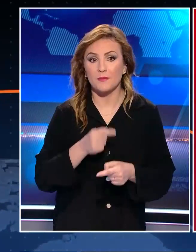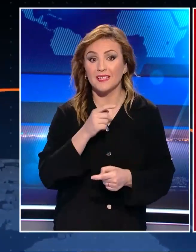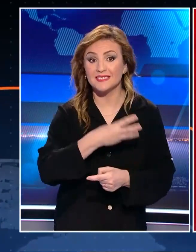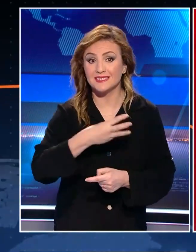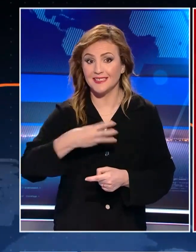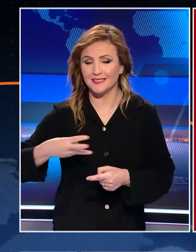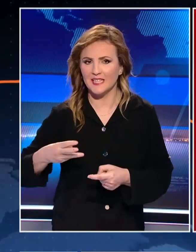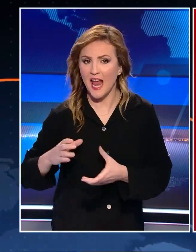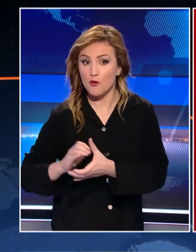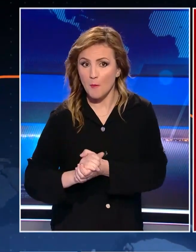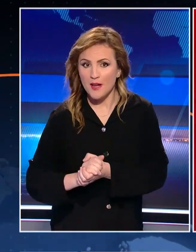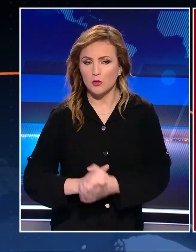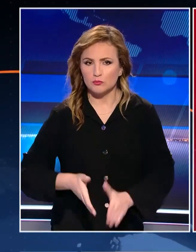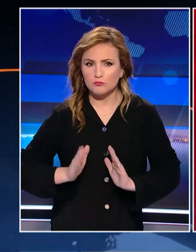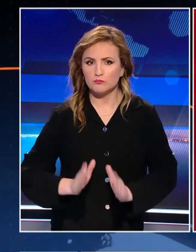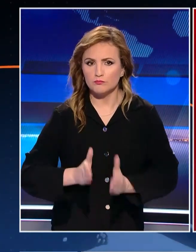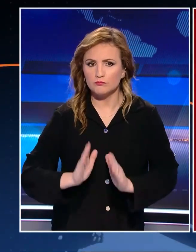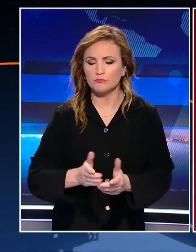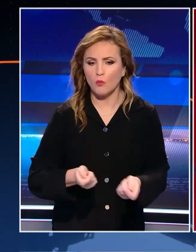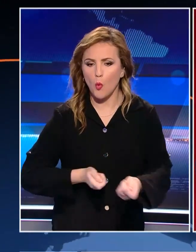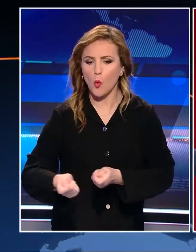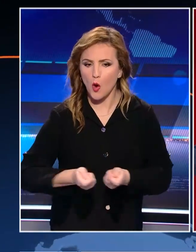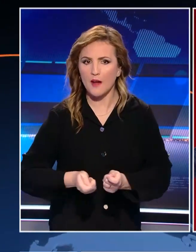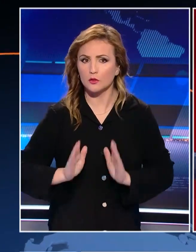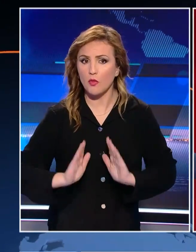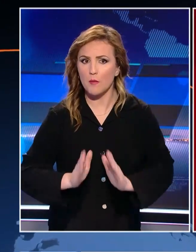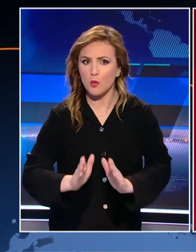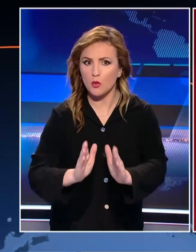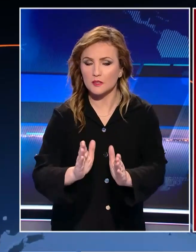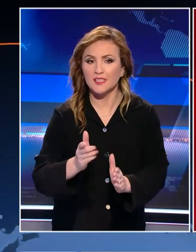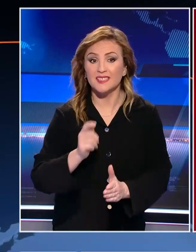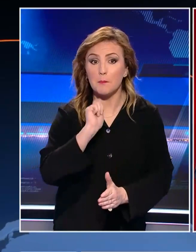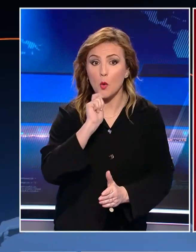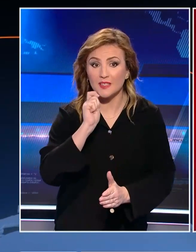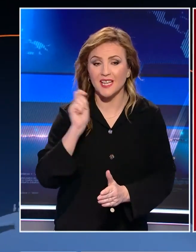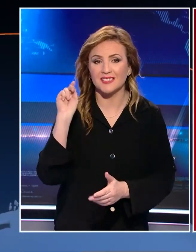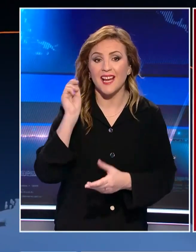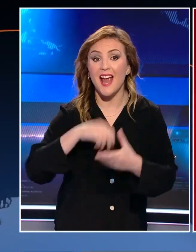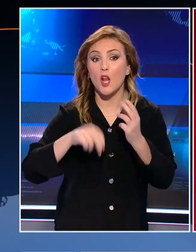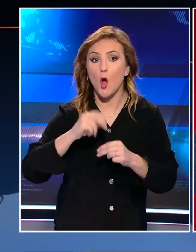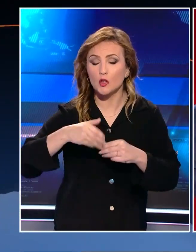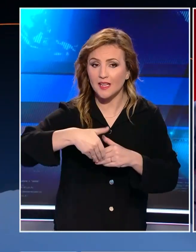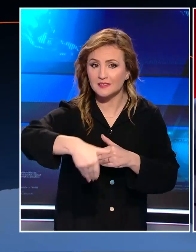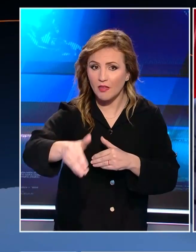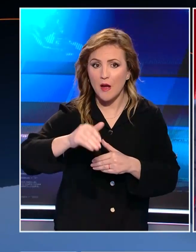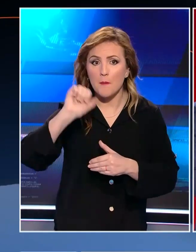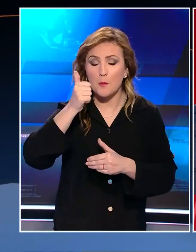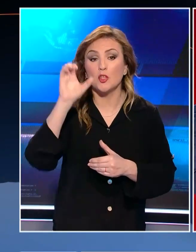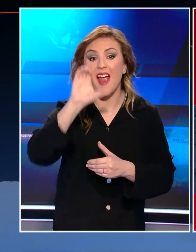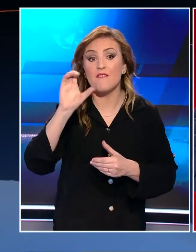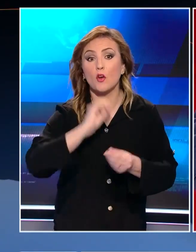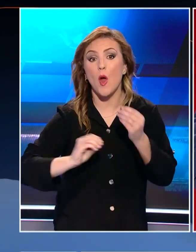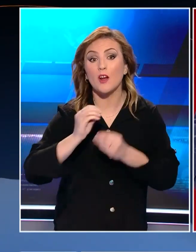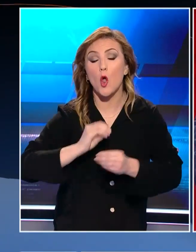ΣΥΡΙΖΑ-ΗΝΙΑ θα δώσει και συντονισμένα τις επόμενες πολιτικές και εκλογικές μάχες με πρώτη αυτή των